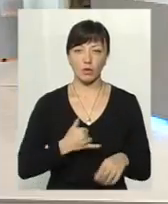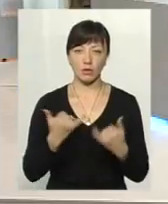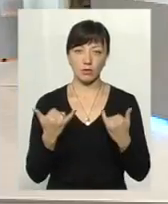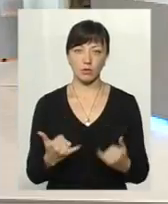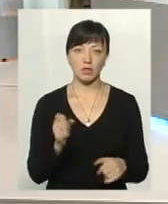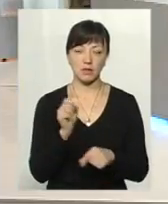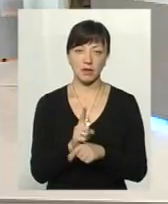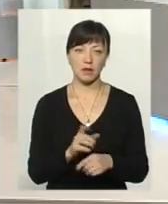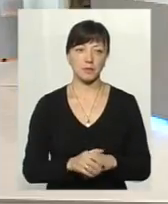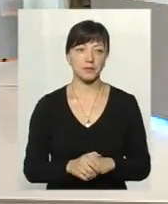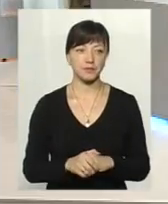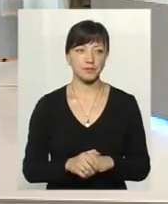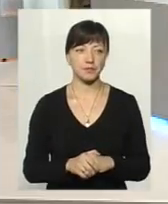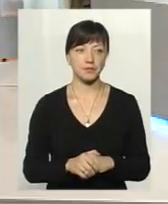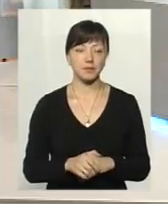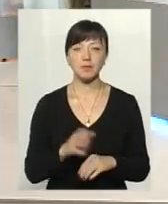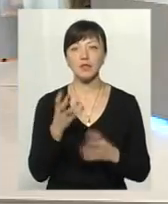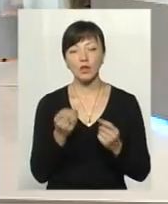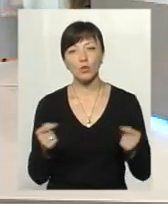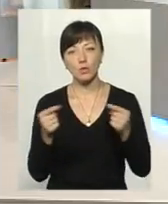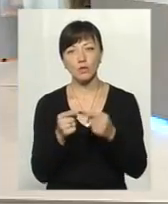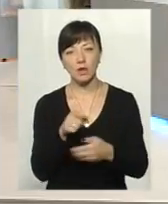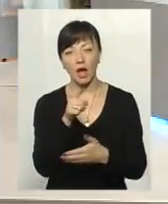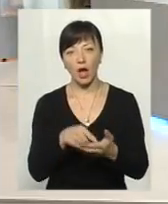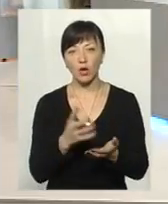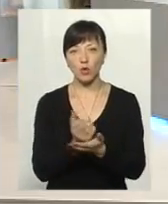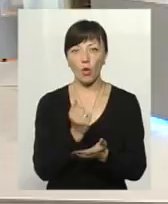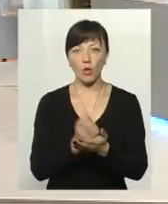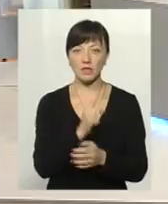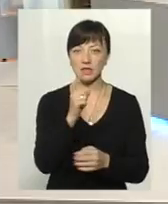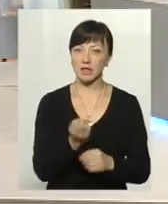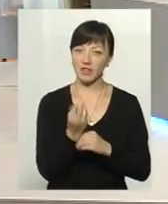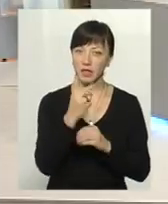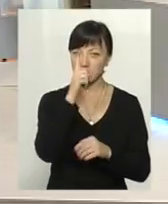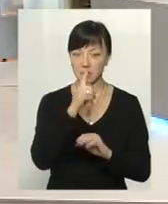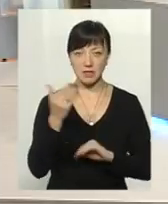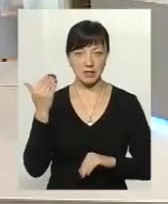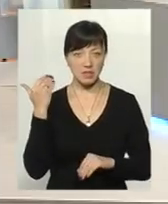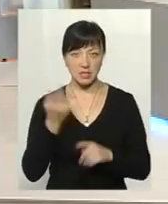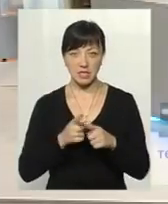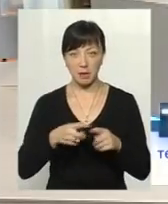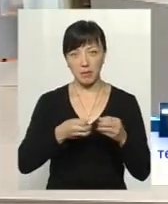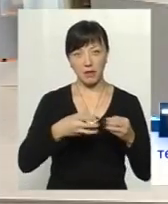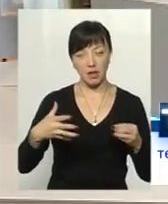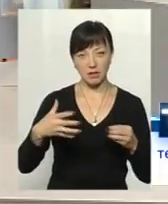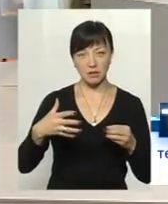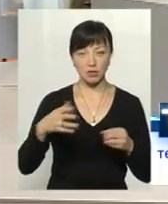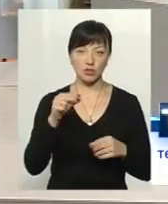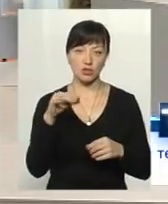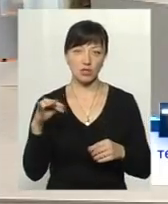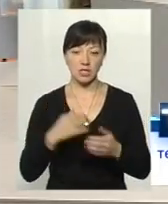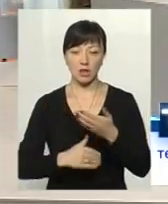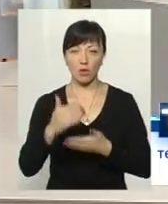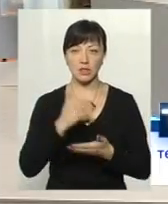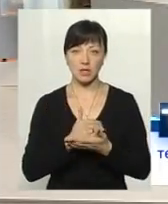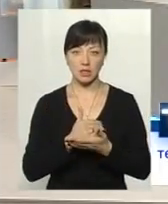завдання стоїть перед нами. А от таке уточнення. Доходи брати за 12 місяців – це 2015 року чи за